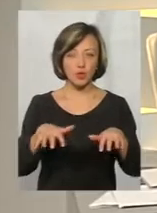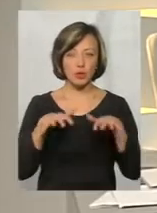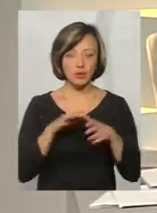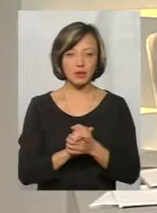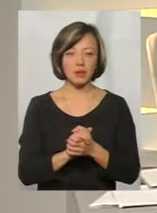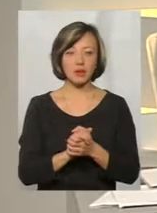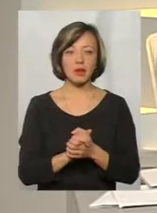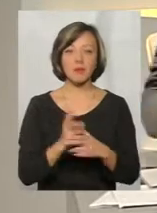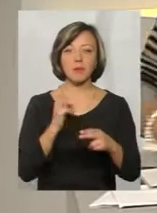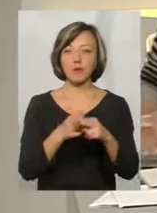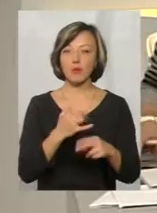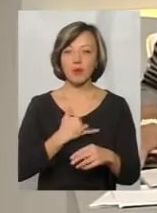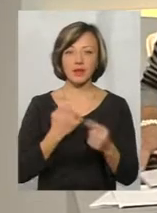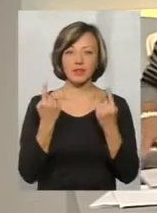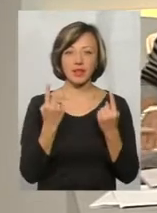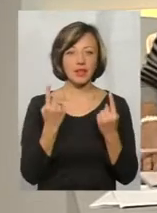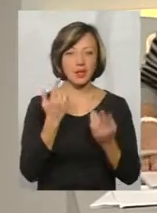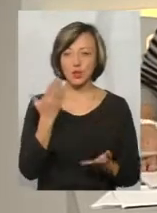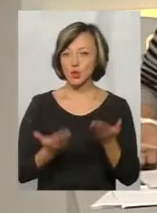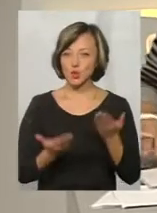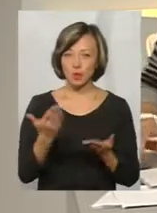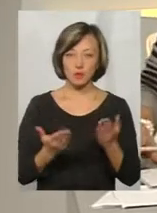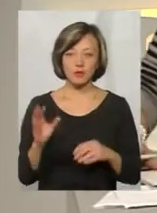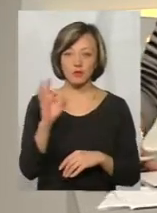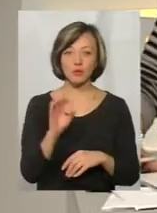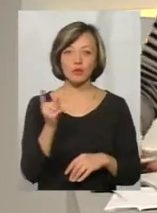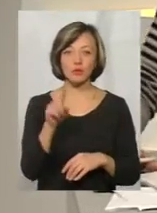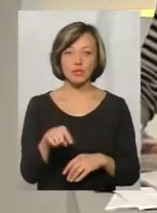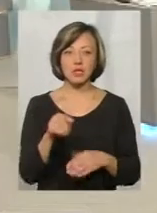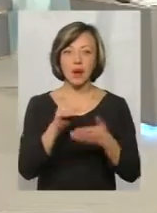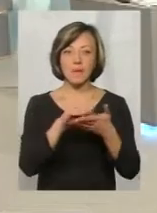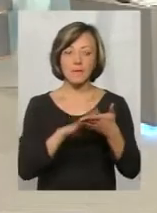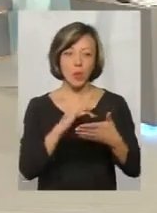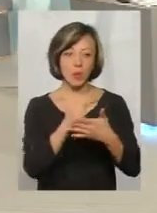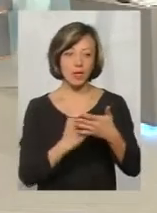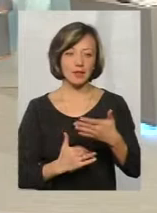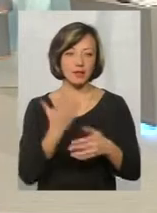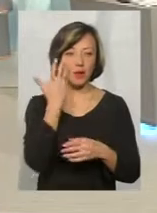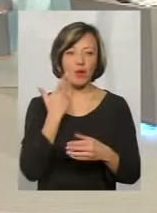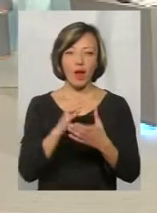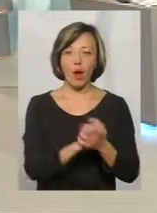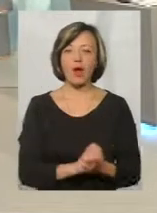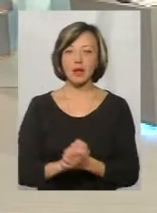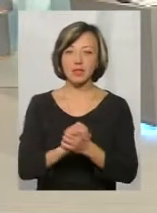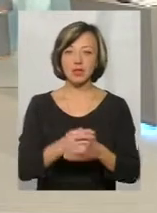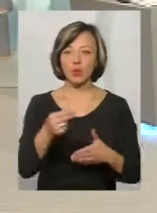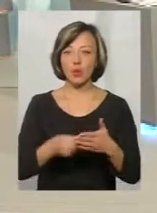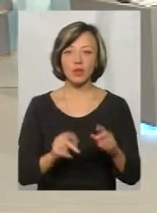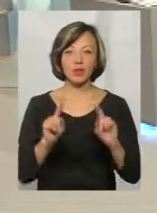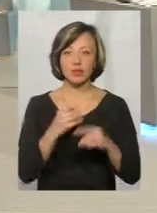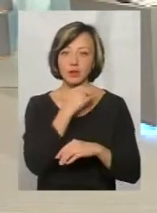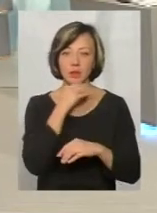переб'ю вас, але в мене великий скепс з приводу цього, тому що з тих пунктів, коли коаліційної угоди дуже небагато